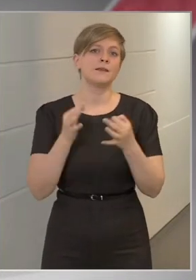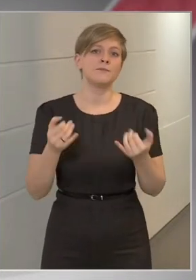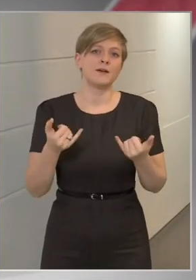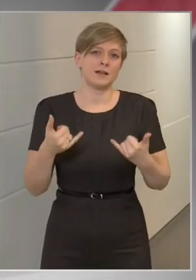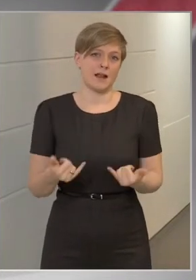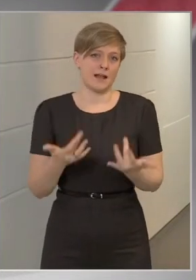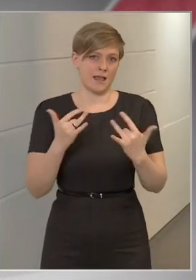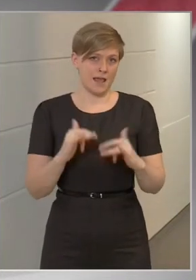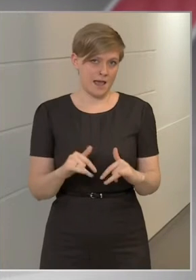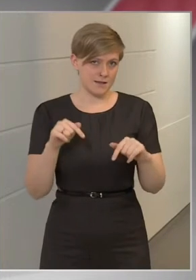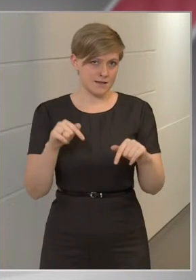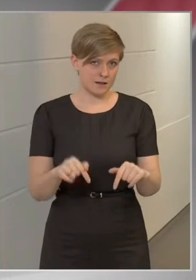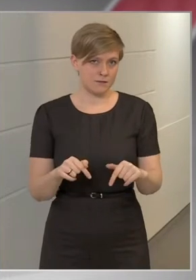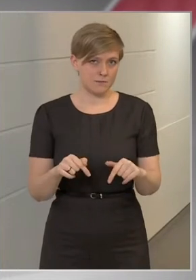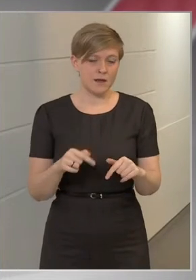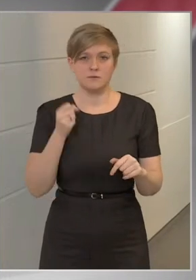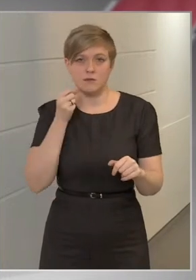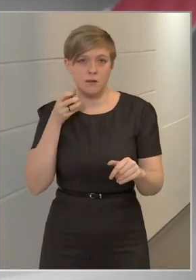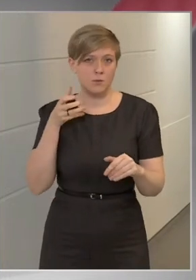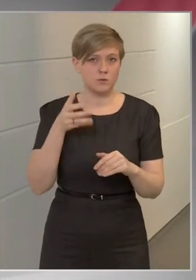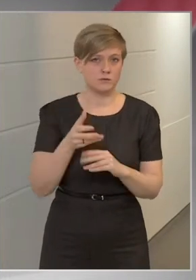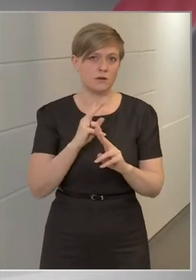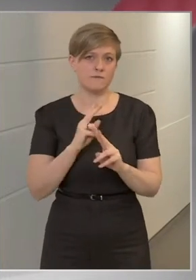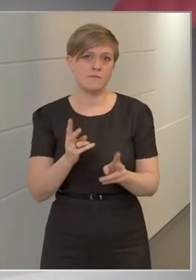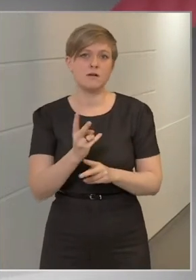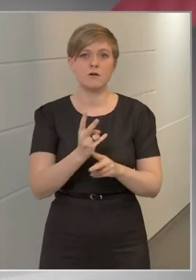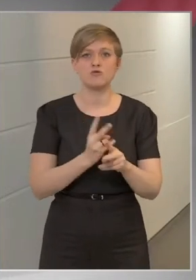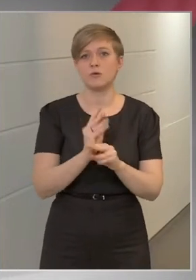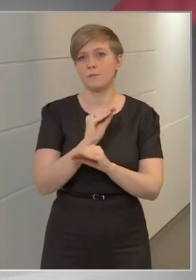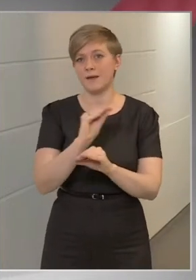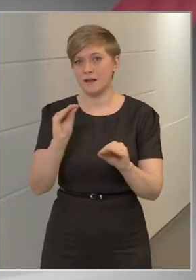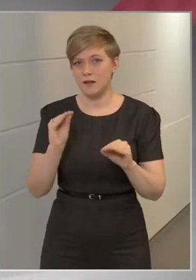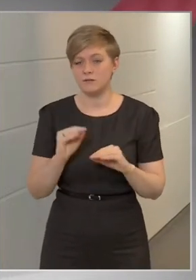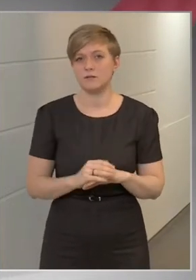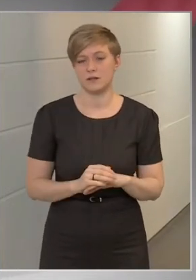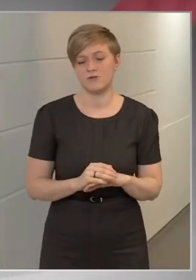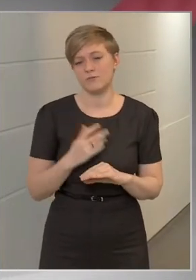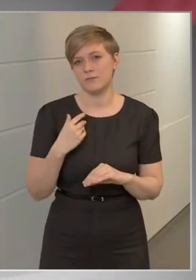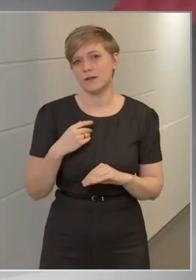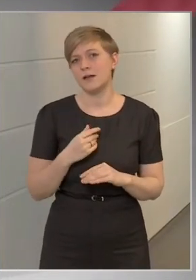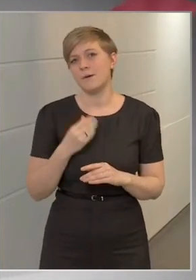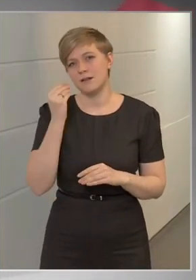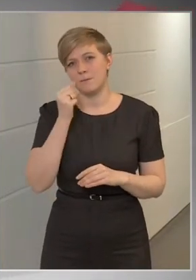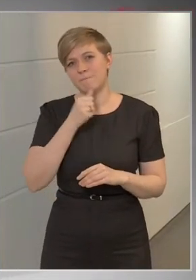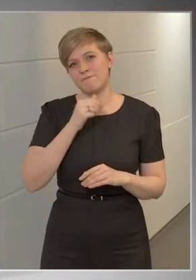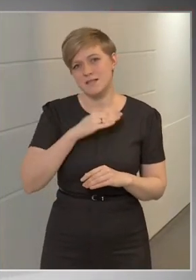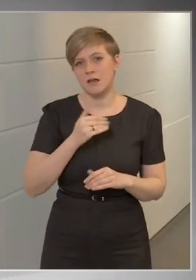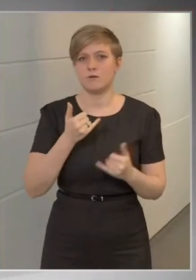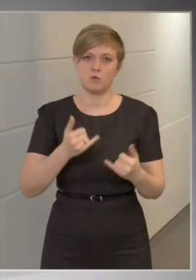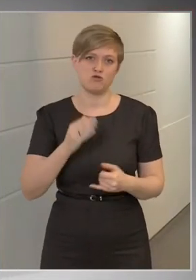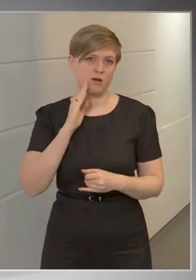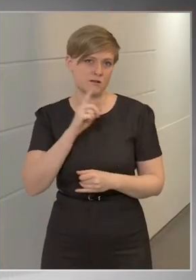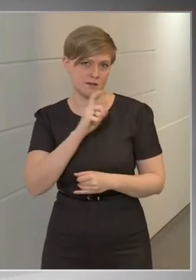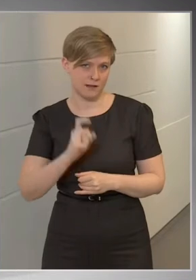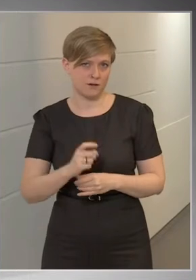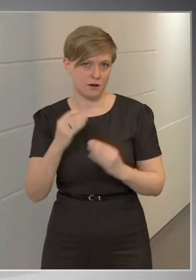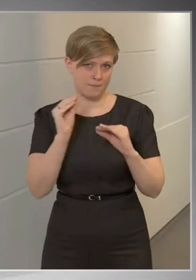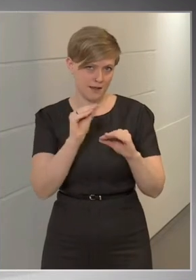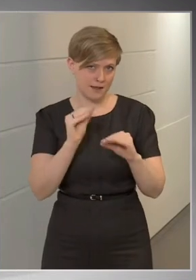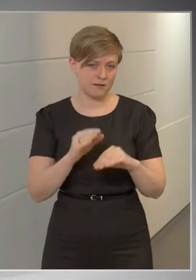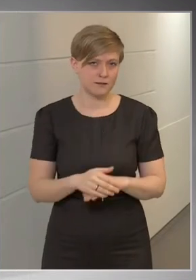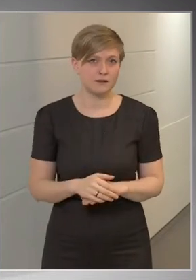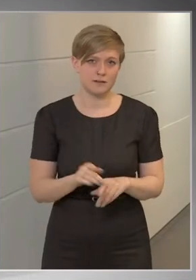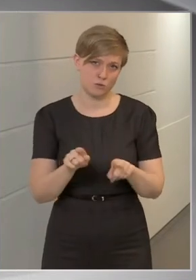jelenlegi helyzetben, amikor naponta vannak hasonló bejelentések, emlékszünk a Pfizer-re, most az Aztra Zeneka jelentette be,